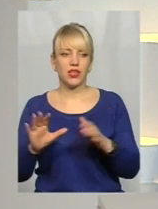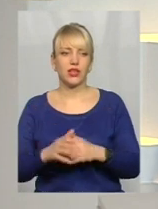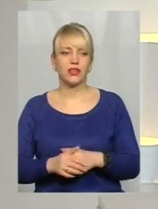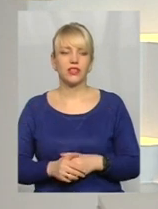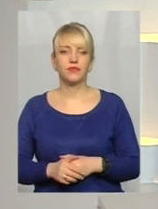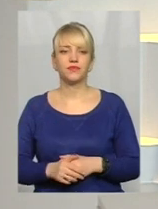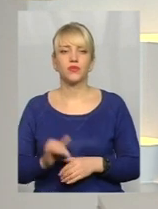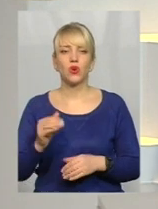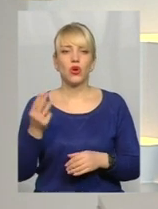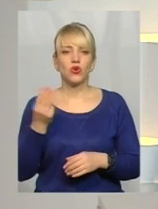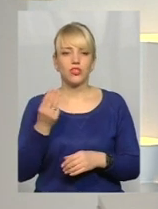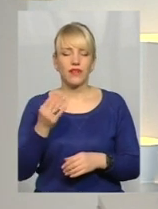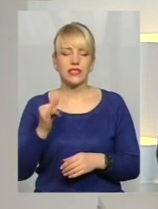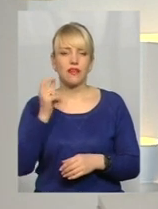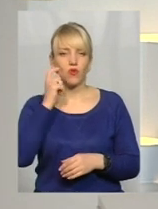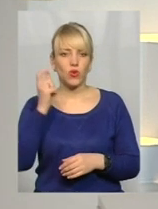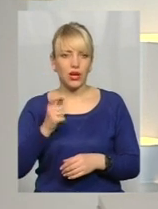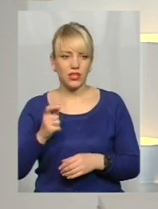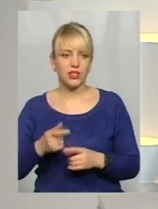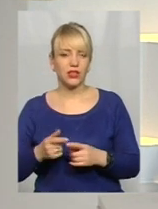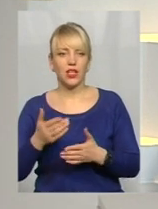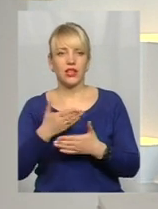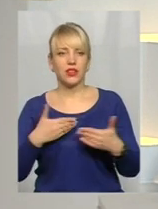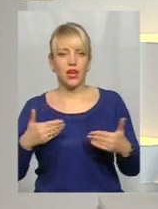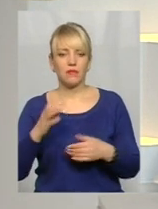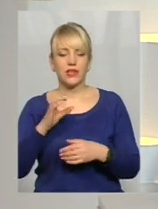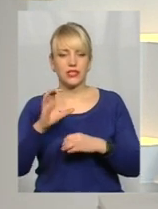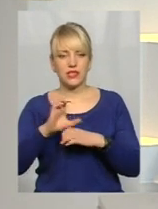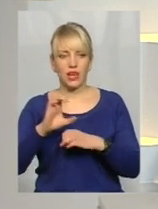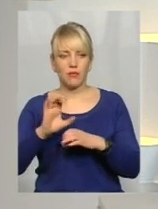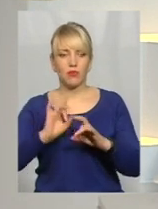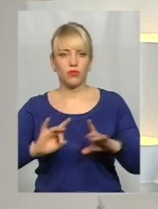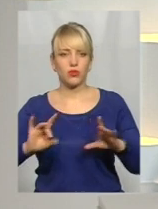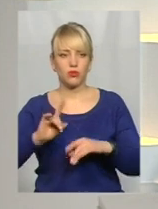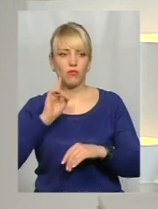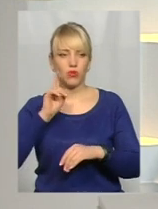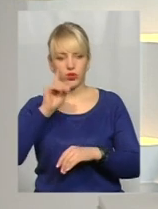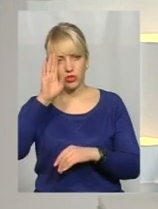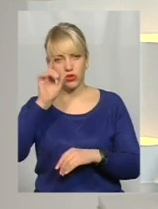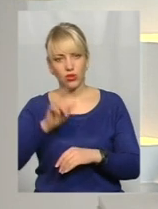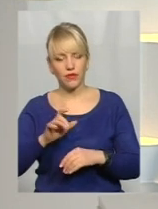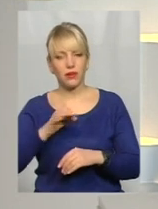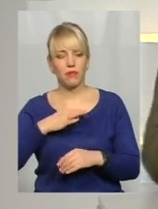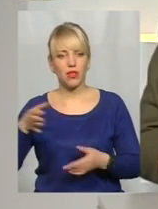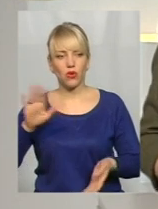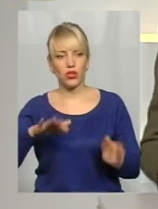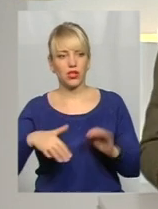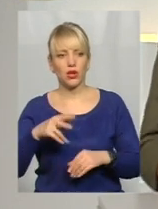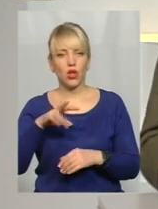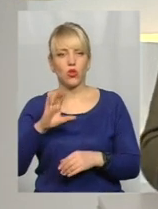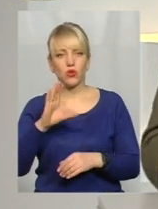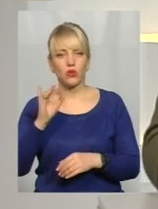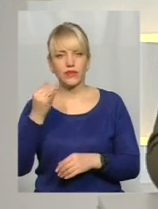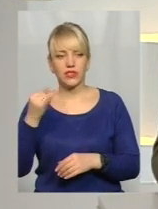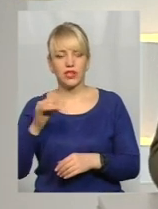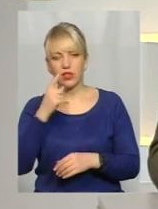у Швеції і в Україні. Нам скайпом розповів молодий чоловік з Білогір'я, Валентин Лосовський. Він